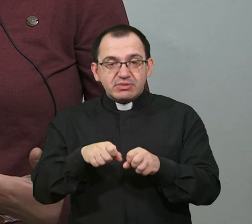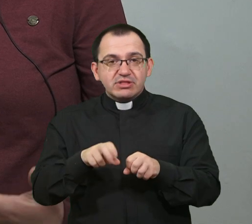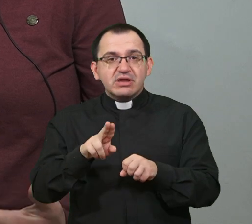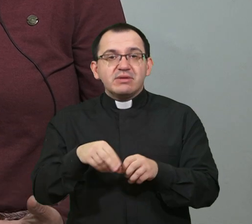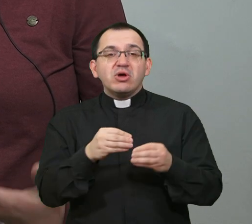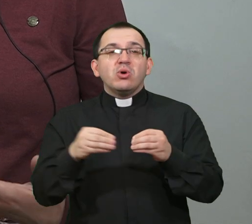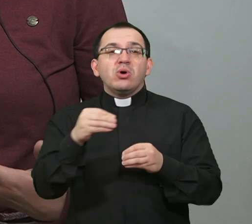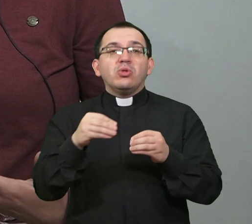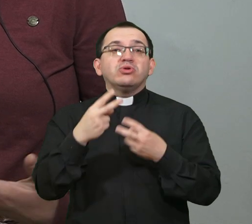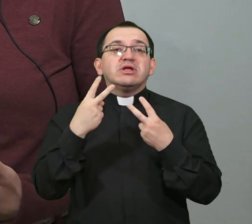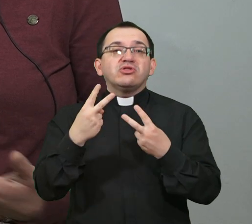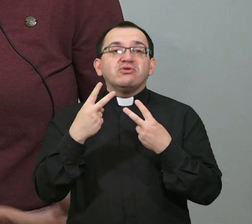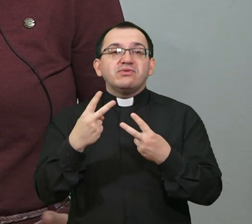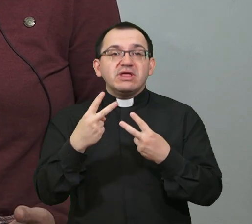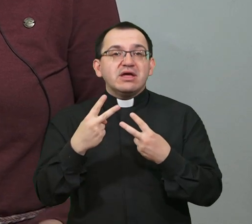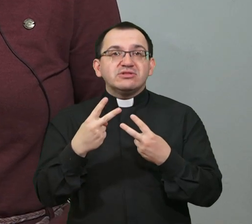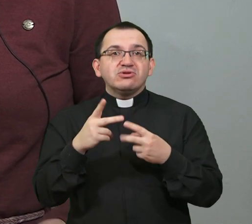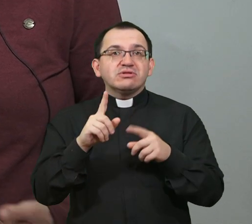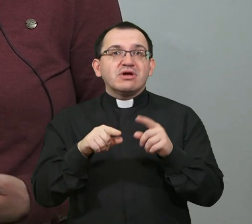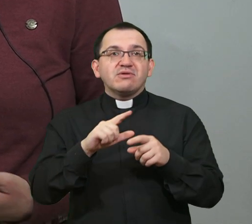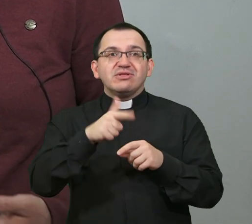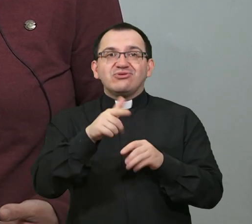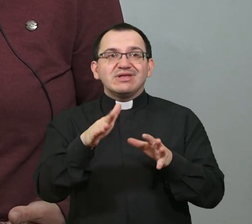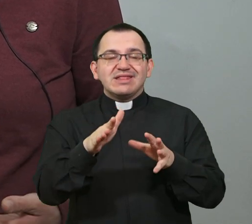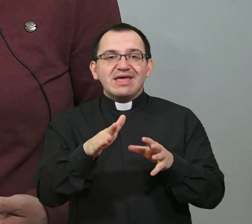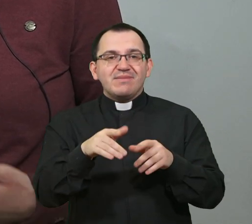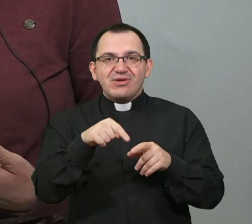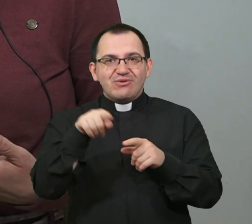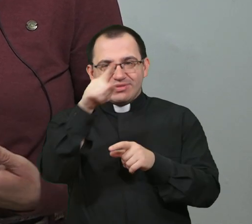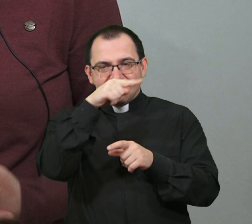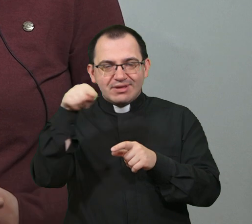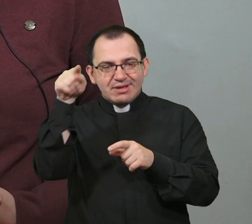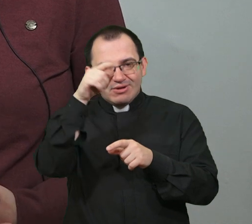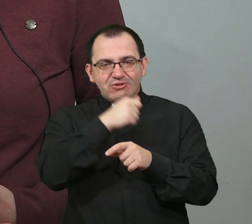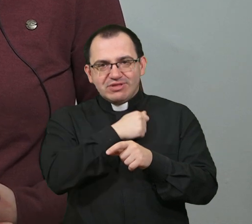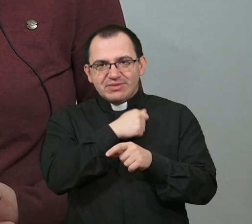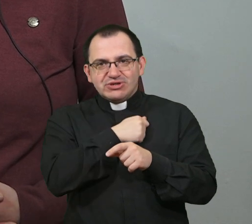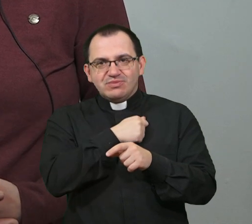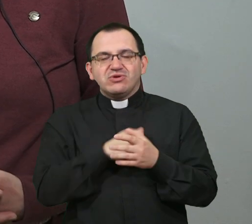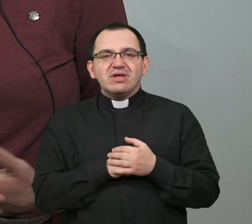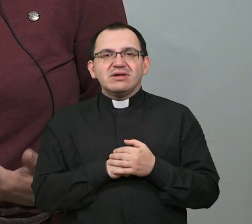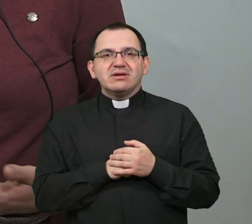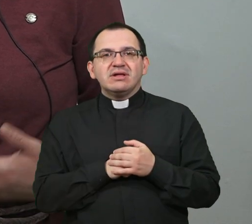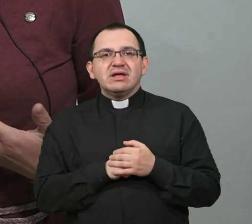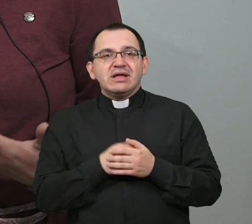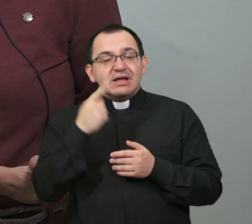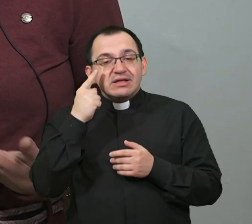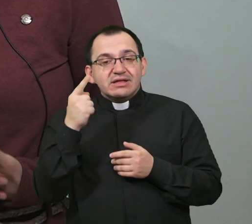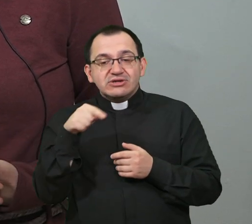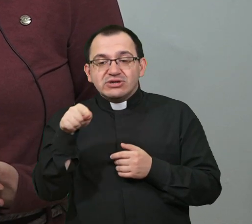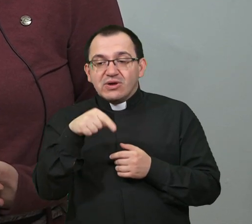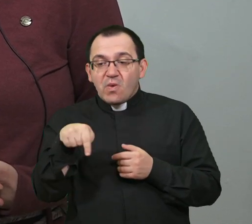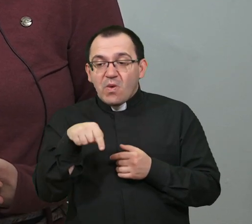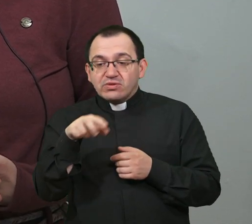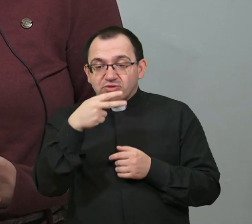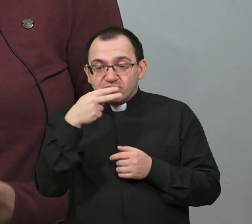jednu dodatnu vrijednost kako nema niko drugi u našem području, na sjever zapadu, ovdje u Međimorju. Znači, to su